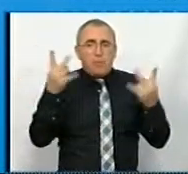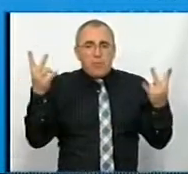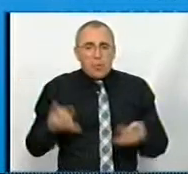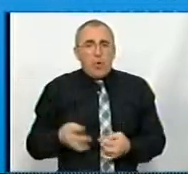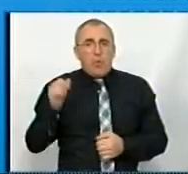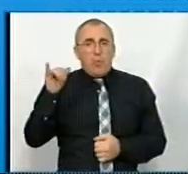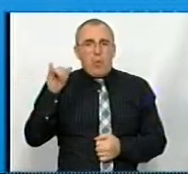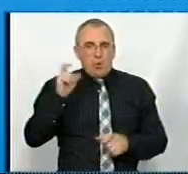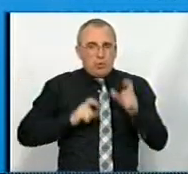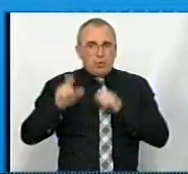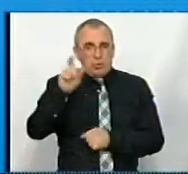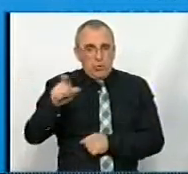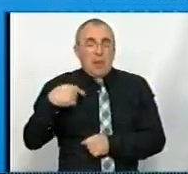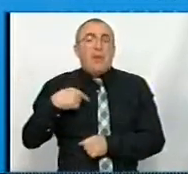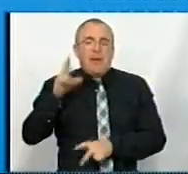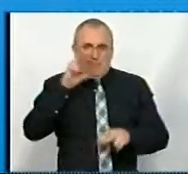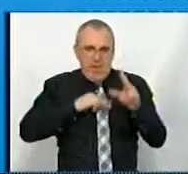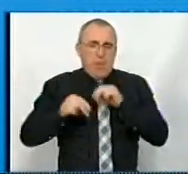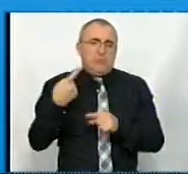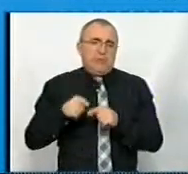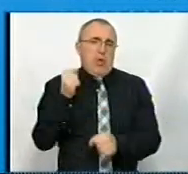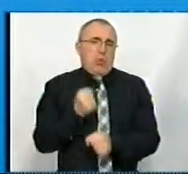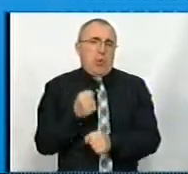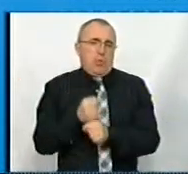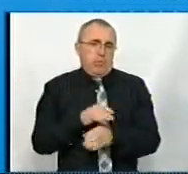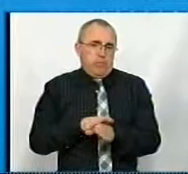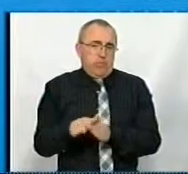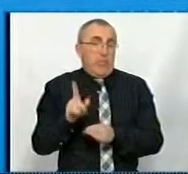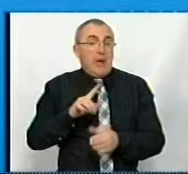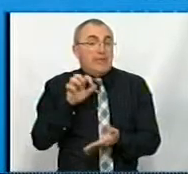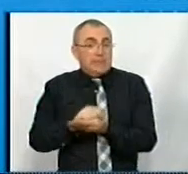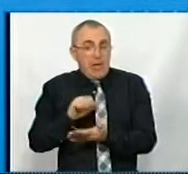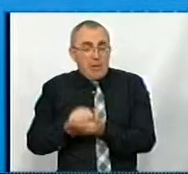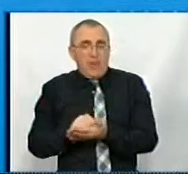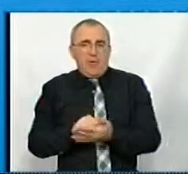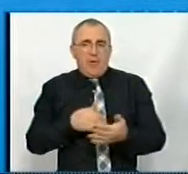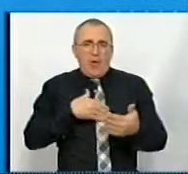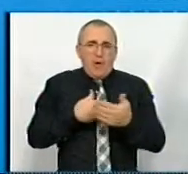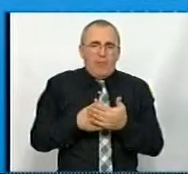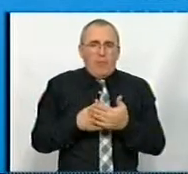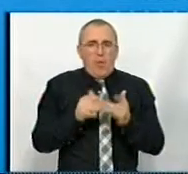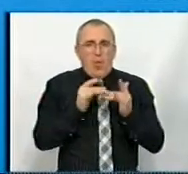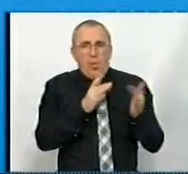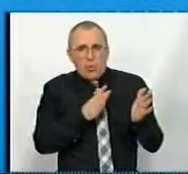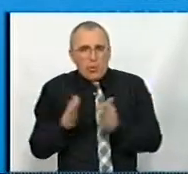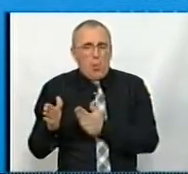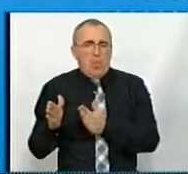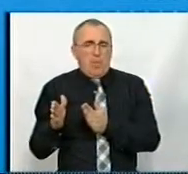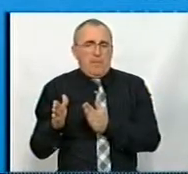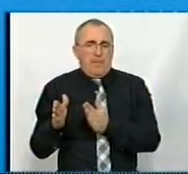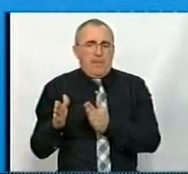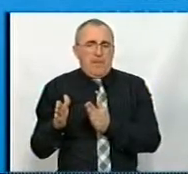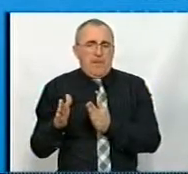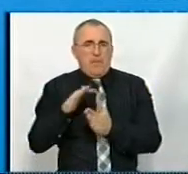студентів, і ми намагаємося це робити. І те, що ми займаємося активно гуртожитками, зрозуміло, що там